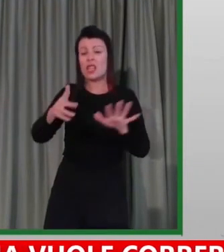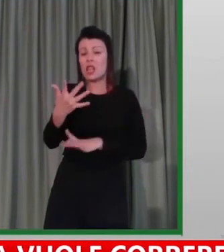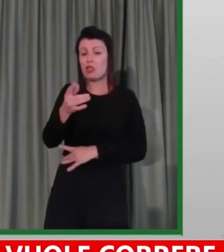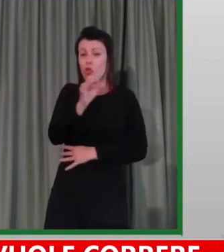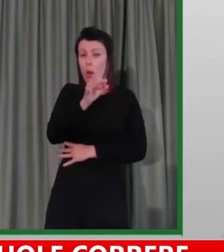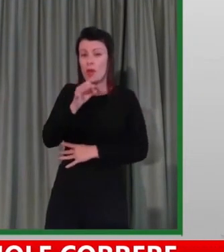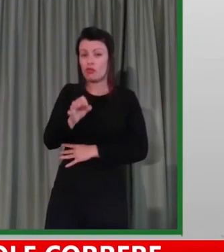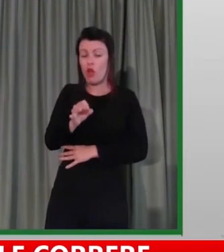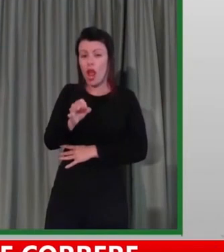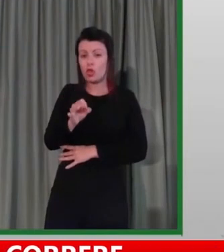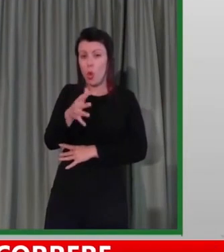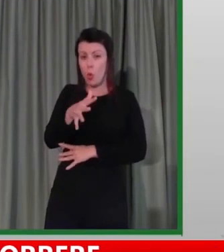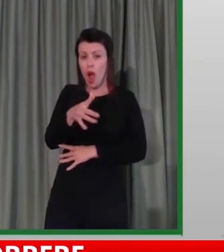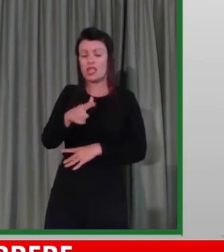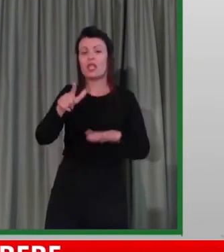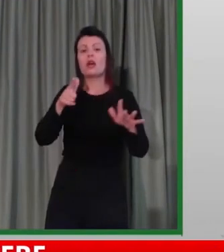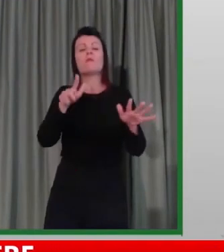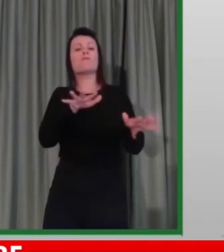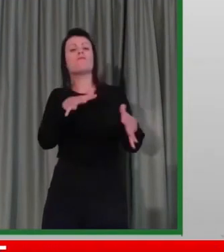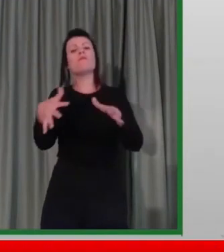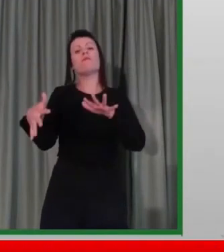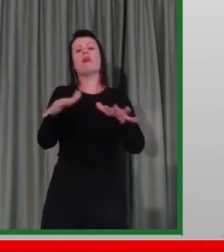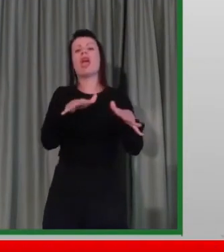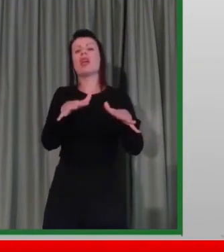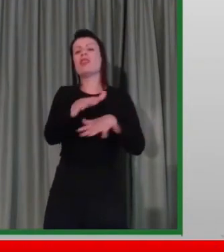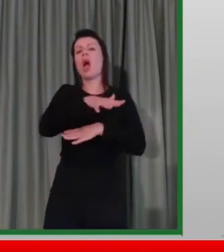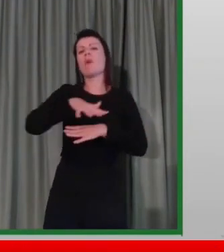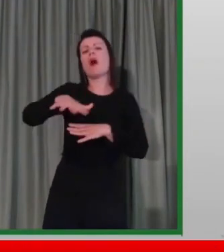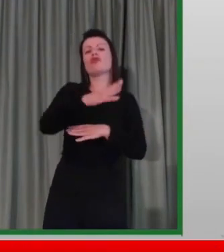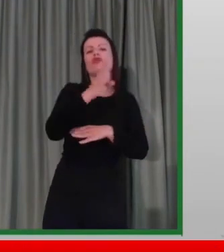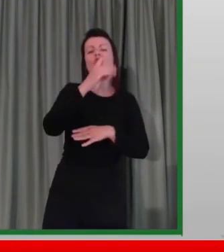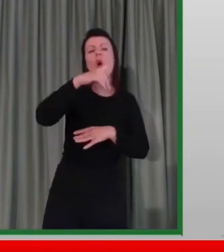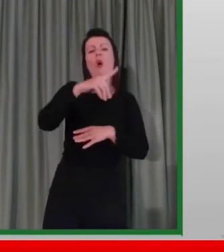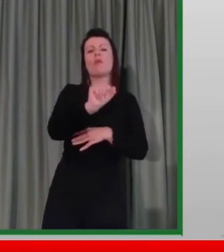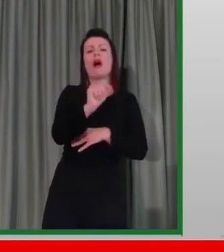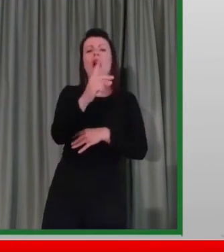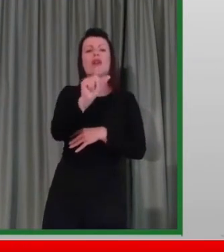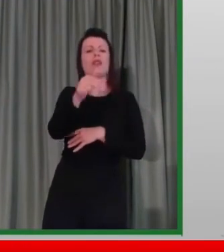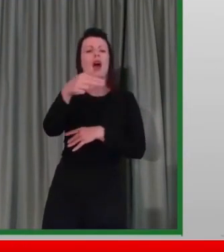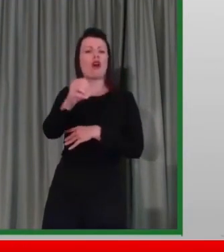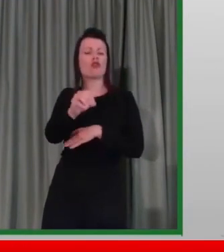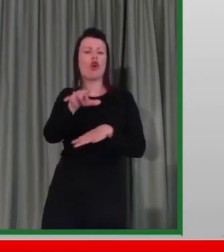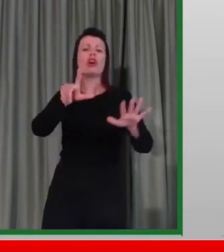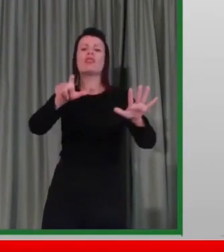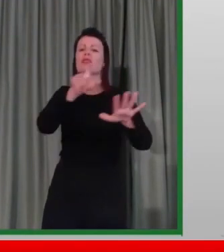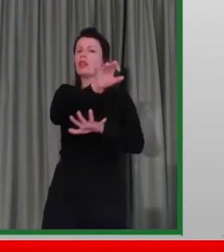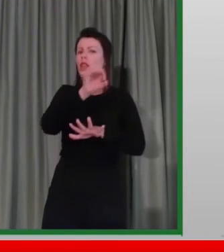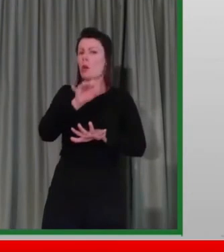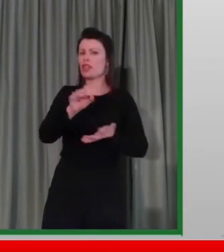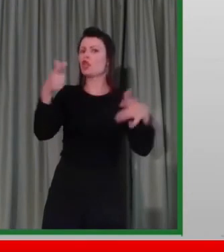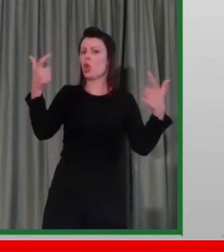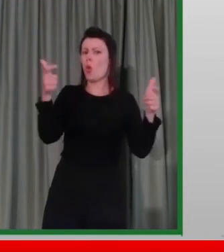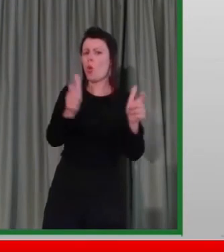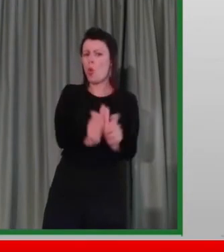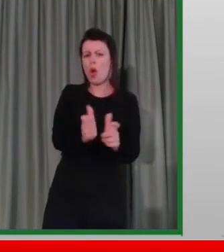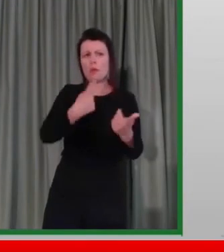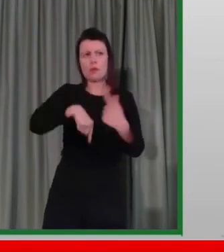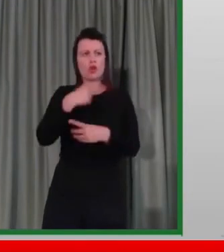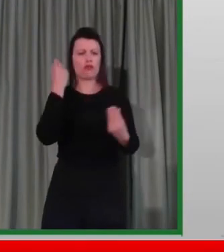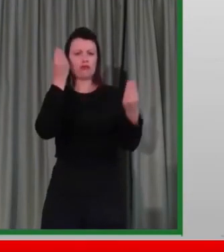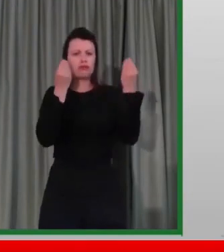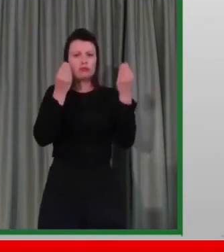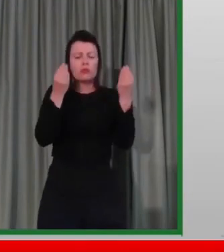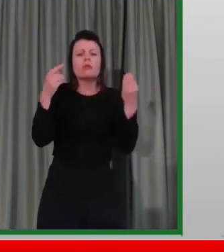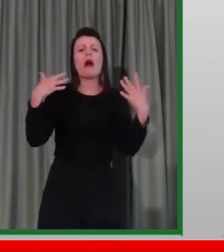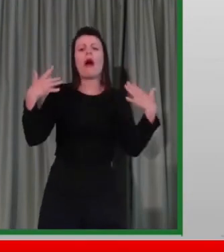% mediamente nel bacino padano, è interessante. Cosa è successo alla qualità dell'aria? Uno si potrebbe aspettare, beh, ridotto il